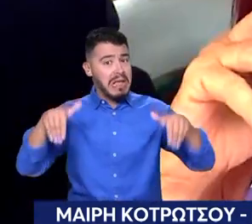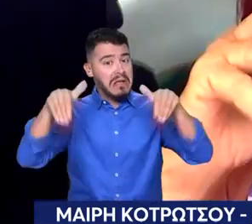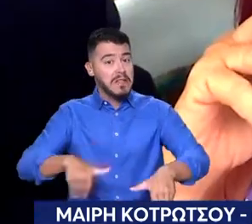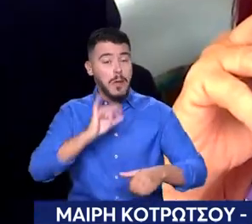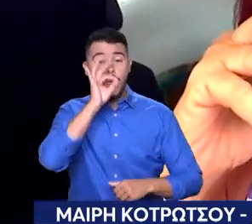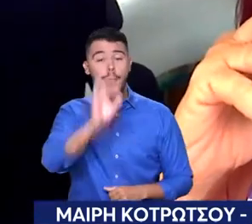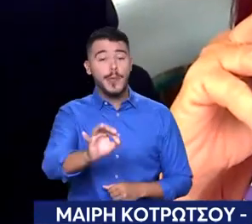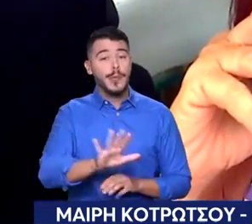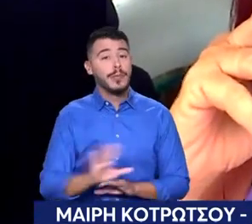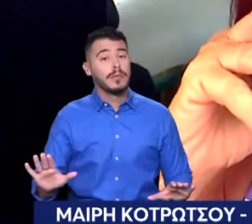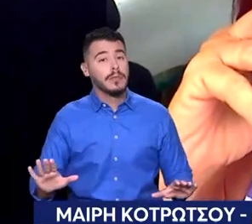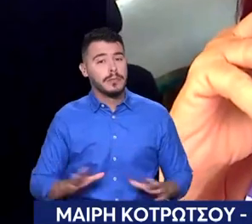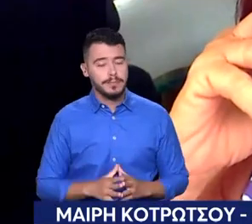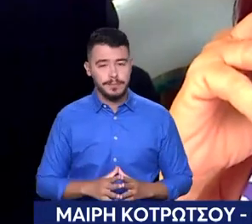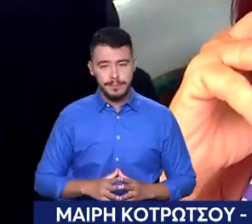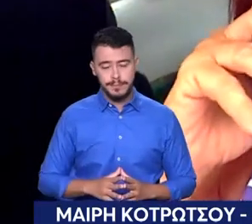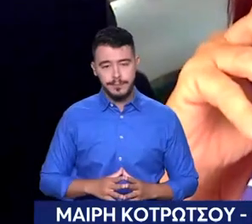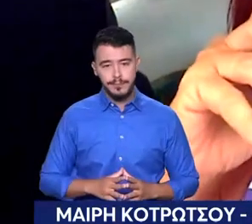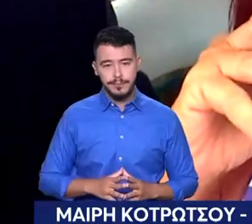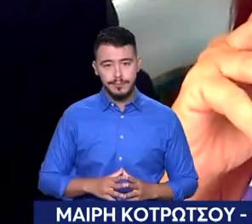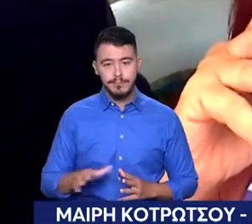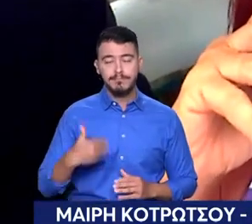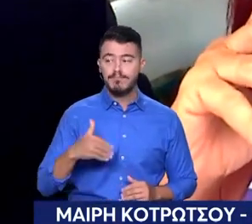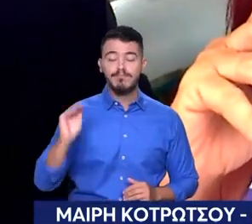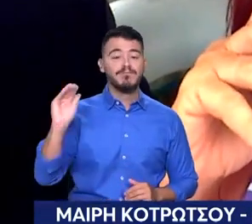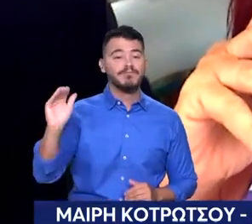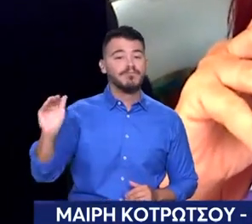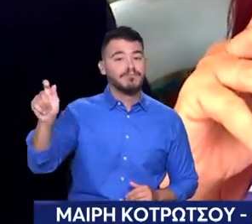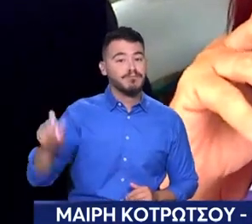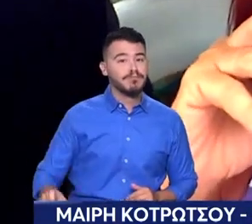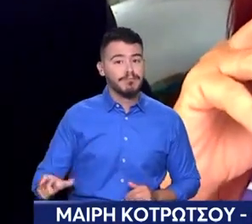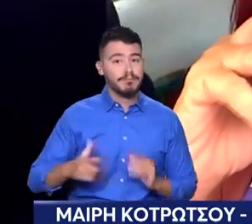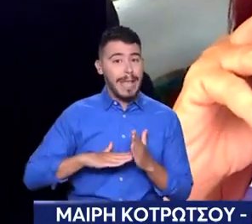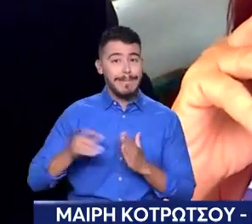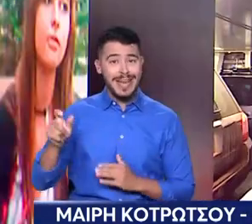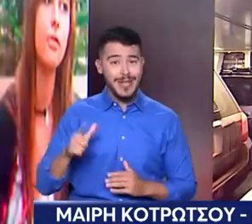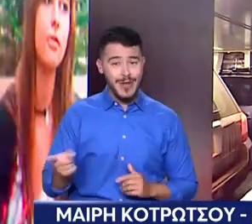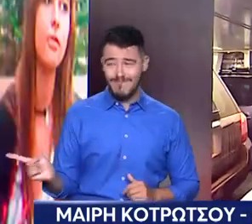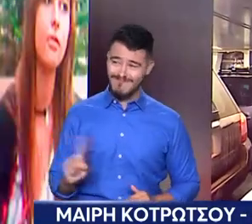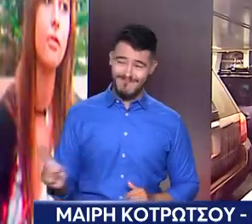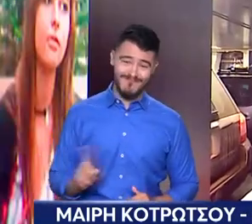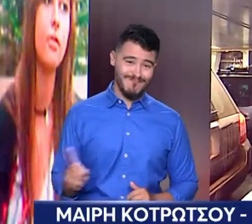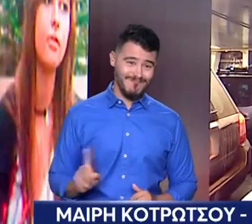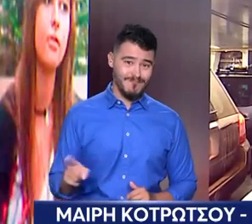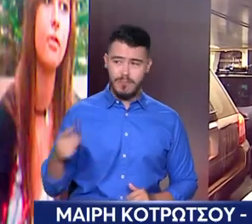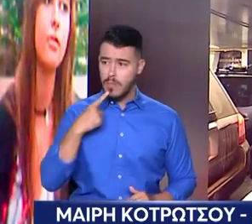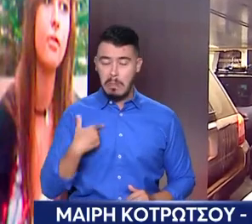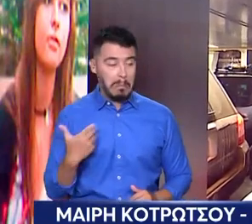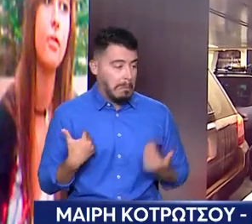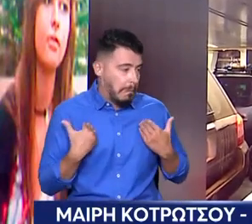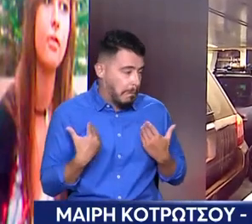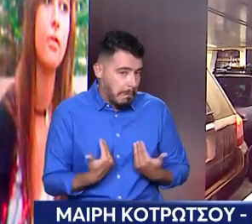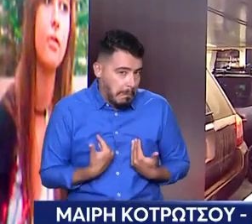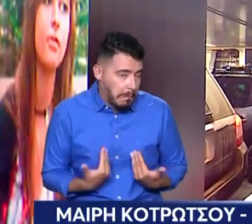ολοστρόμος και ολοστρόμος. Το ολοστρόμο, λέω είστε στο ολοστρόμος αυτό που συνέβη δεν είναι σωστό. Λέει δεν είμαι υπερθυντής εγώ κυρία μου. Και όποιος είναι